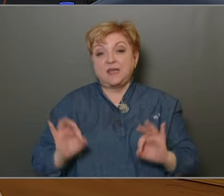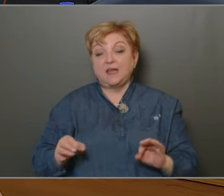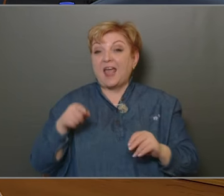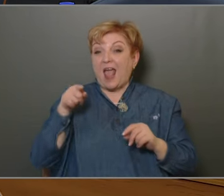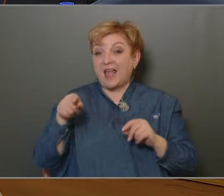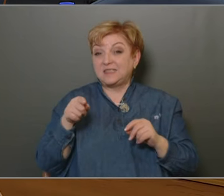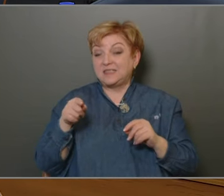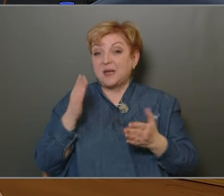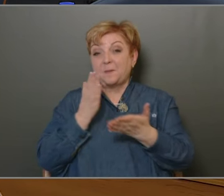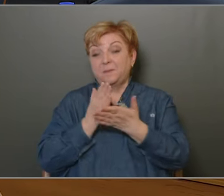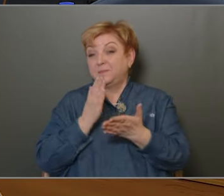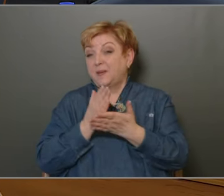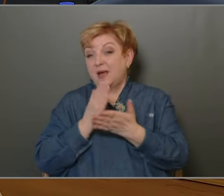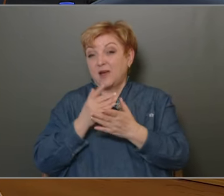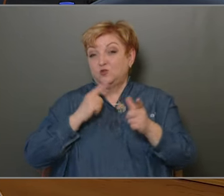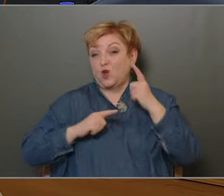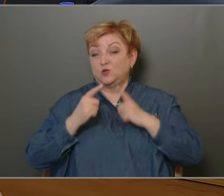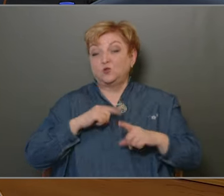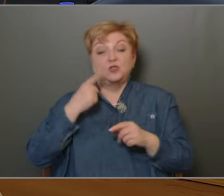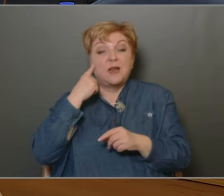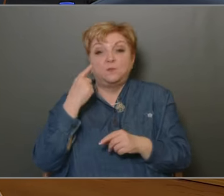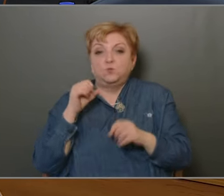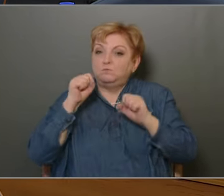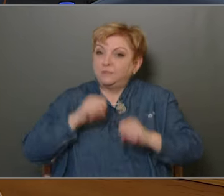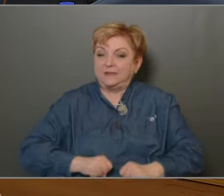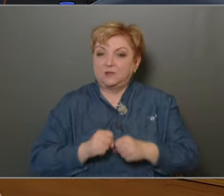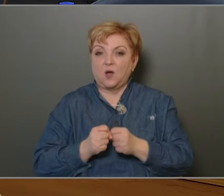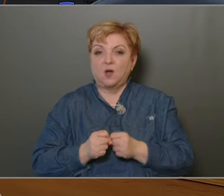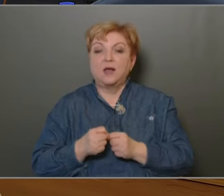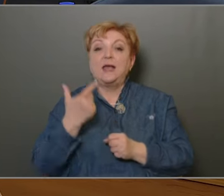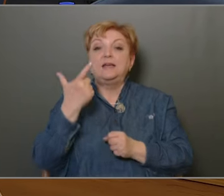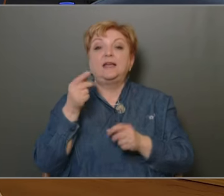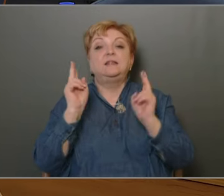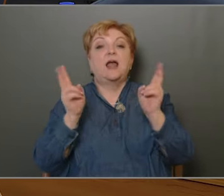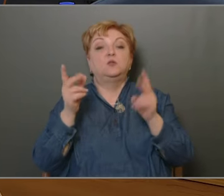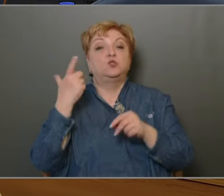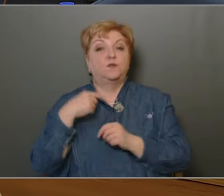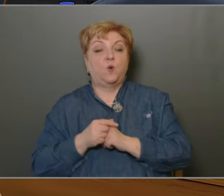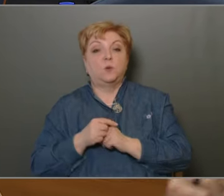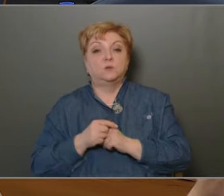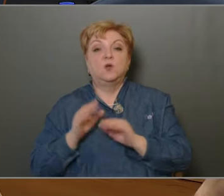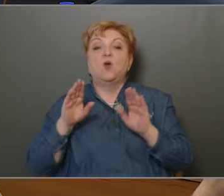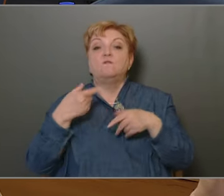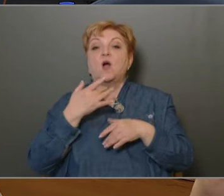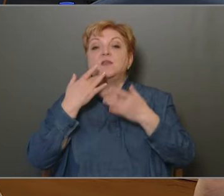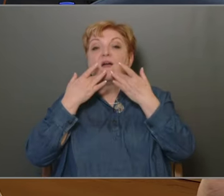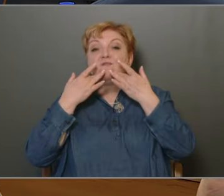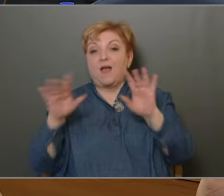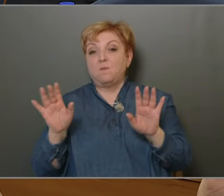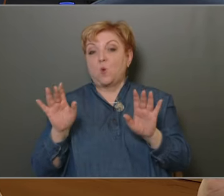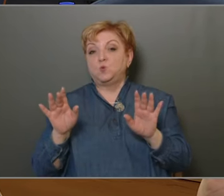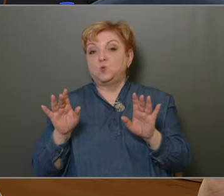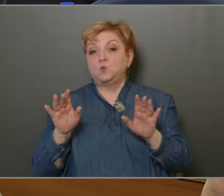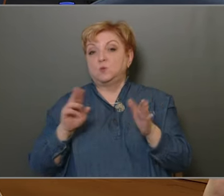ezt sajnos már nem tudta bírni. Két lehetőség volt. Vagy fölmondjuk a